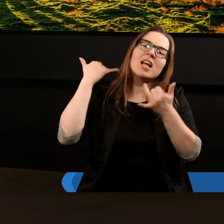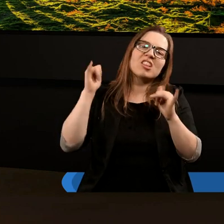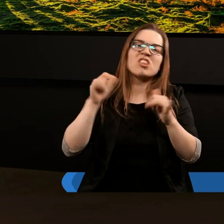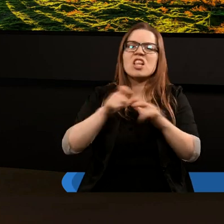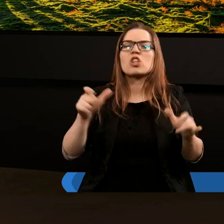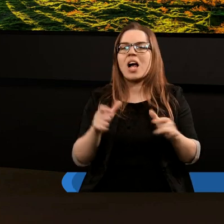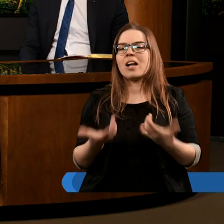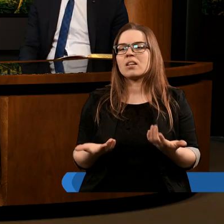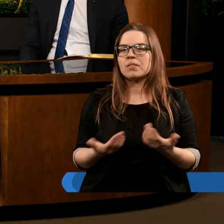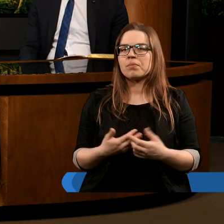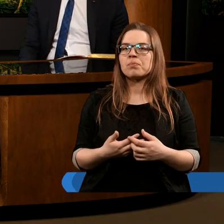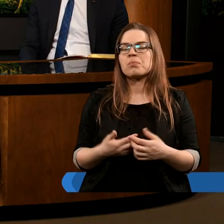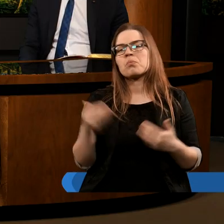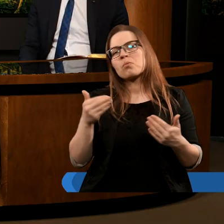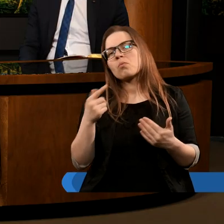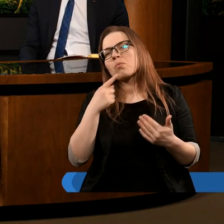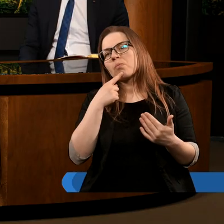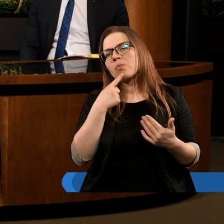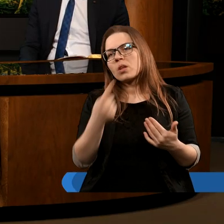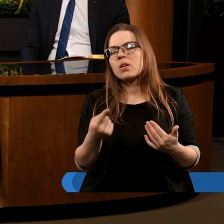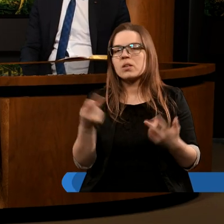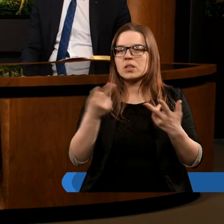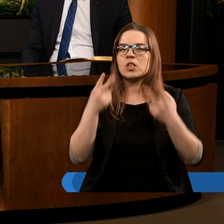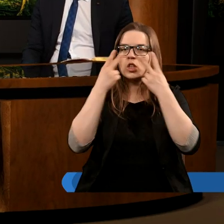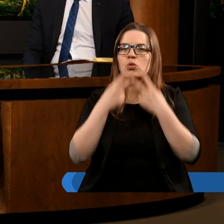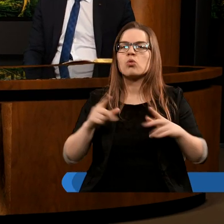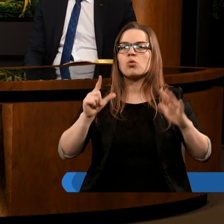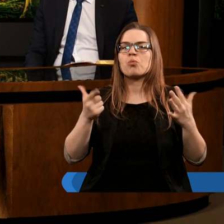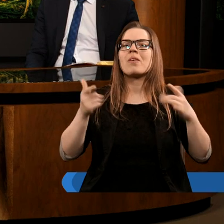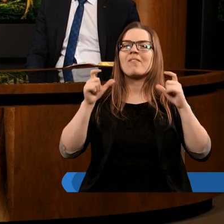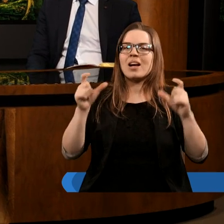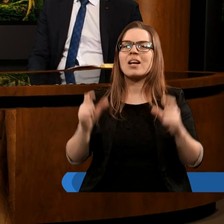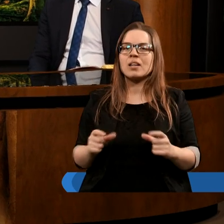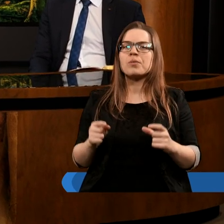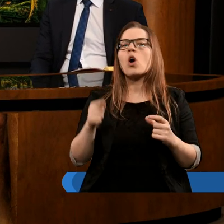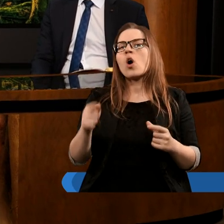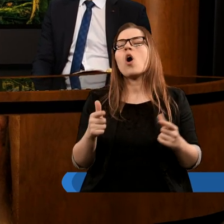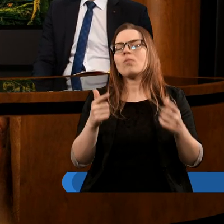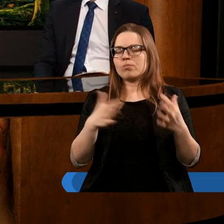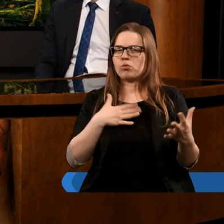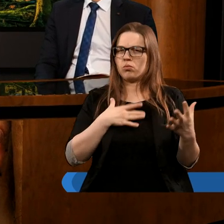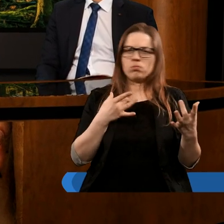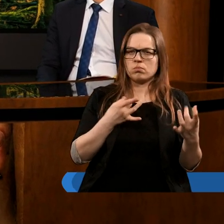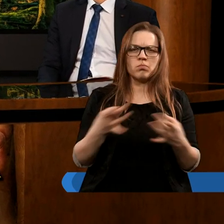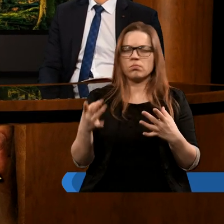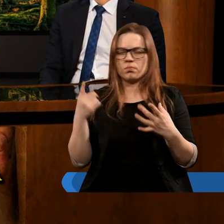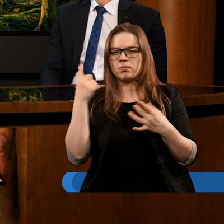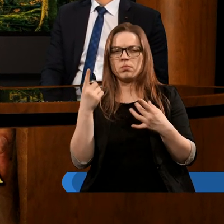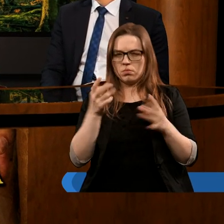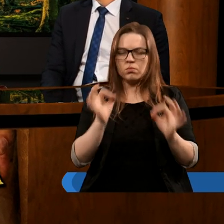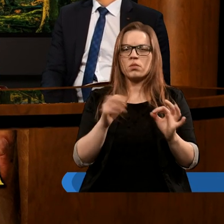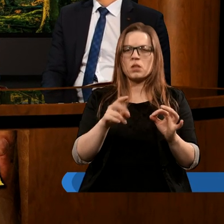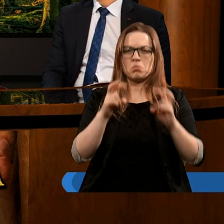okresu historii? Można powiedzieć, kiedy czytamy siódmy werset, to od razu nam się to układa w